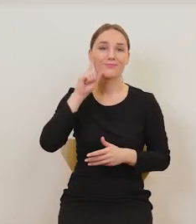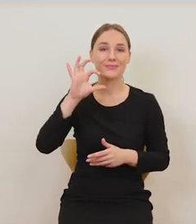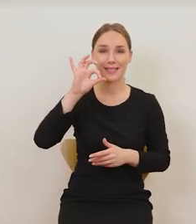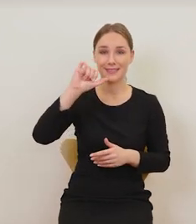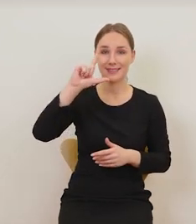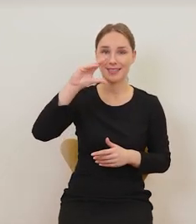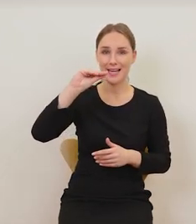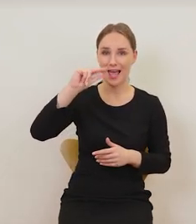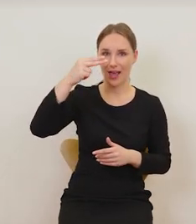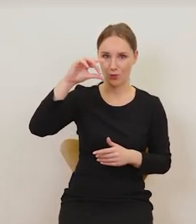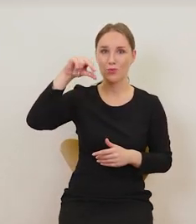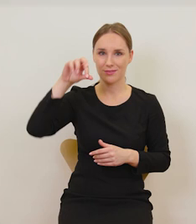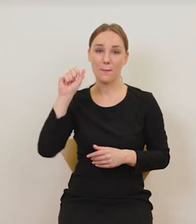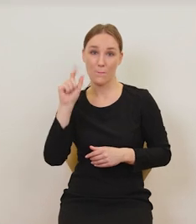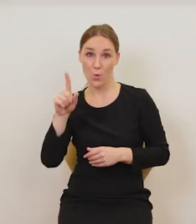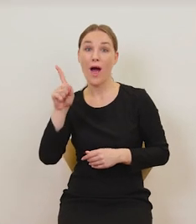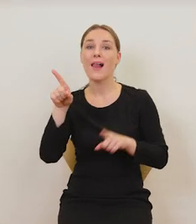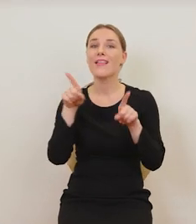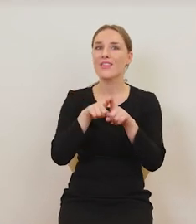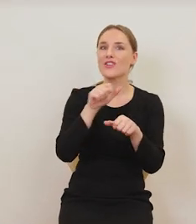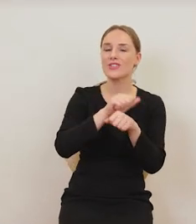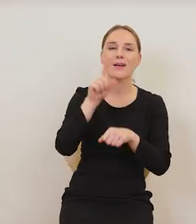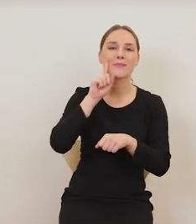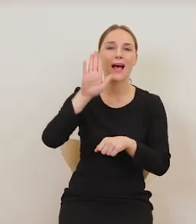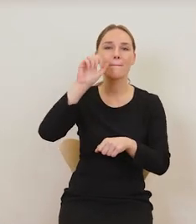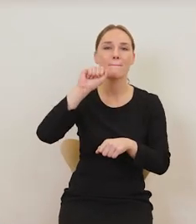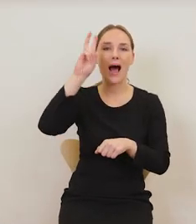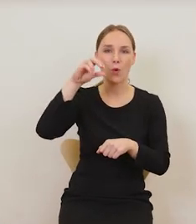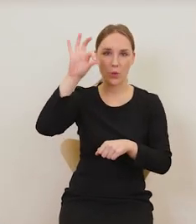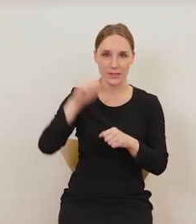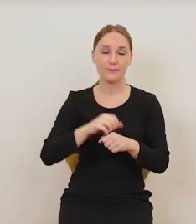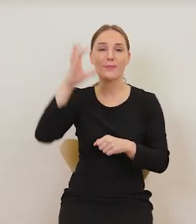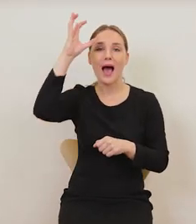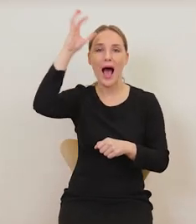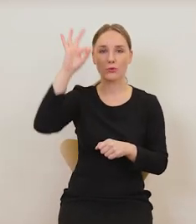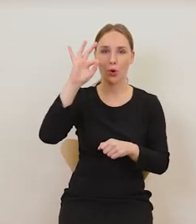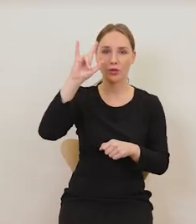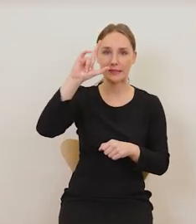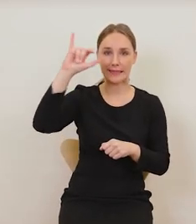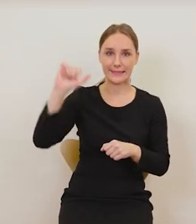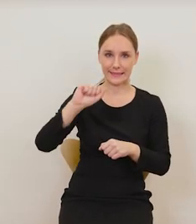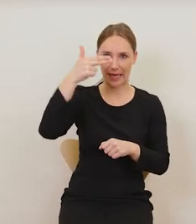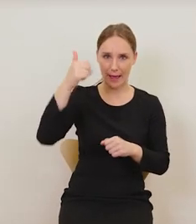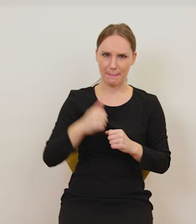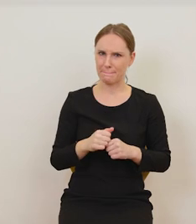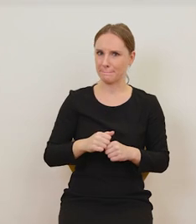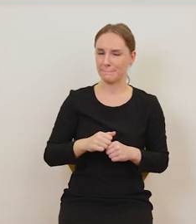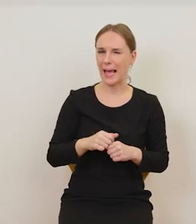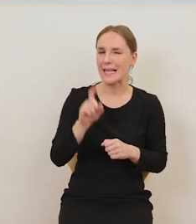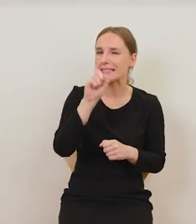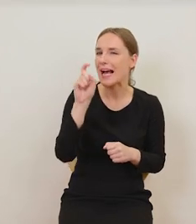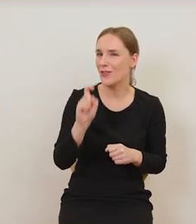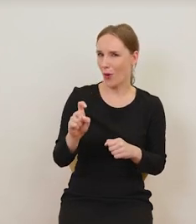jest, ale jest też Bachus. To jest obraz Tycjana, niesłychanie zagadkowy. O tym Tycjanie,